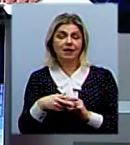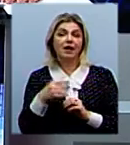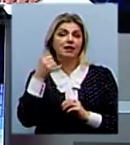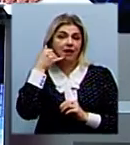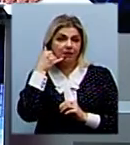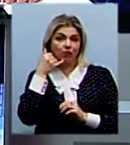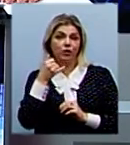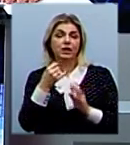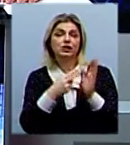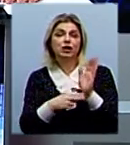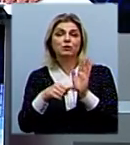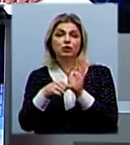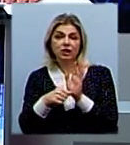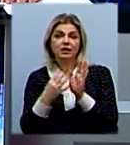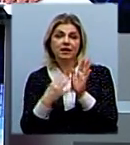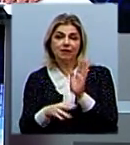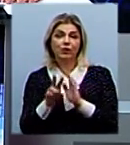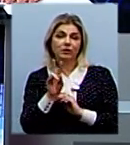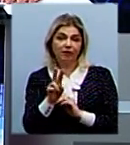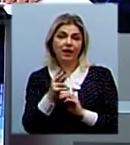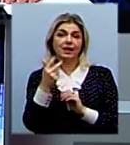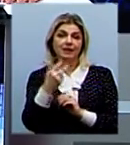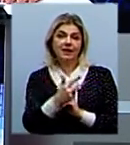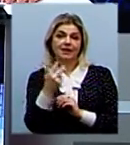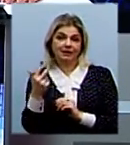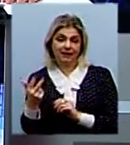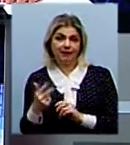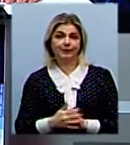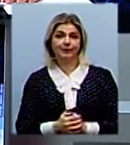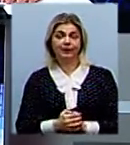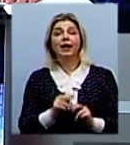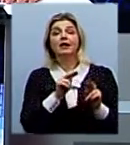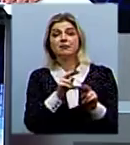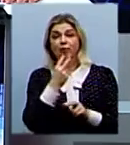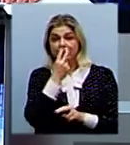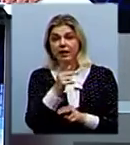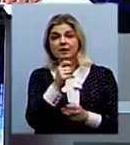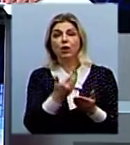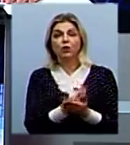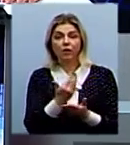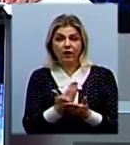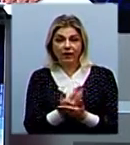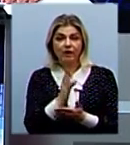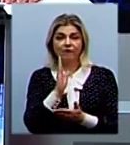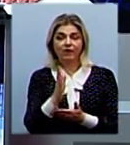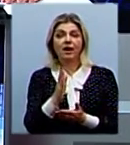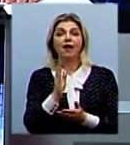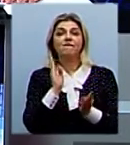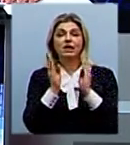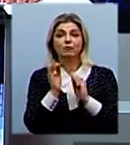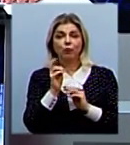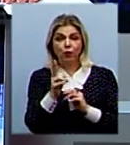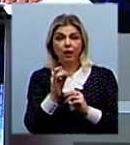телефон 76 92 33. Слідкуйте за нашими новинами у соціальній мережі Facebook,